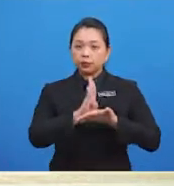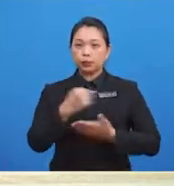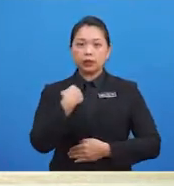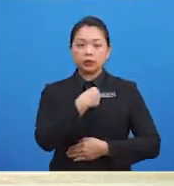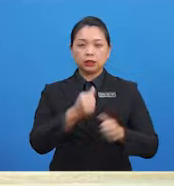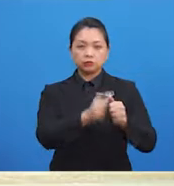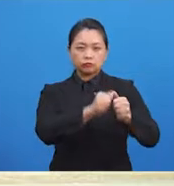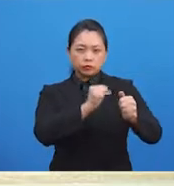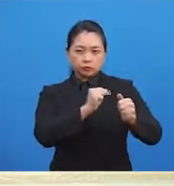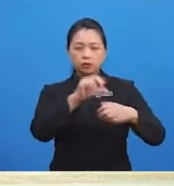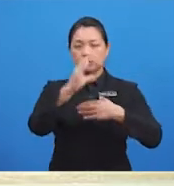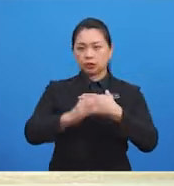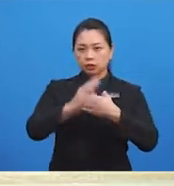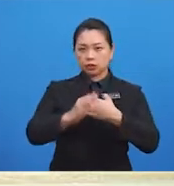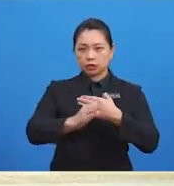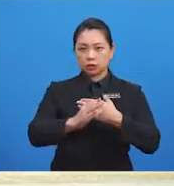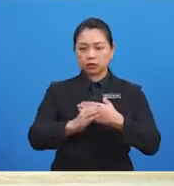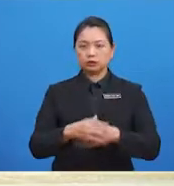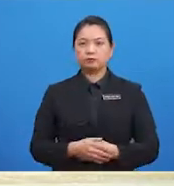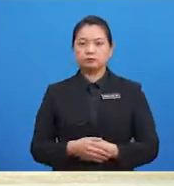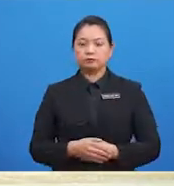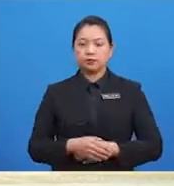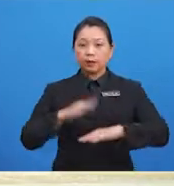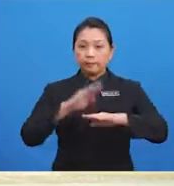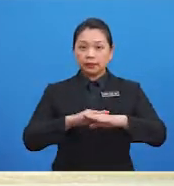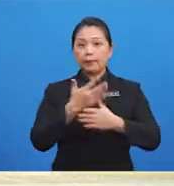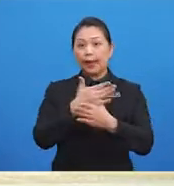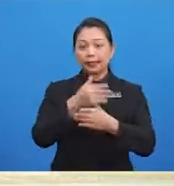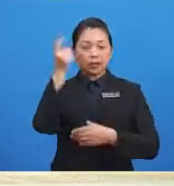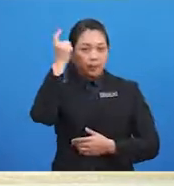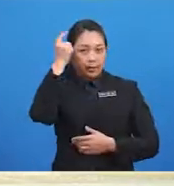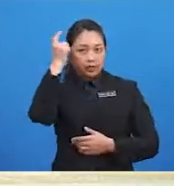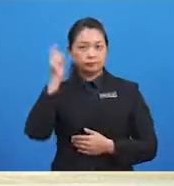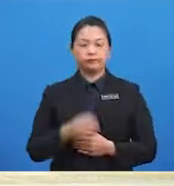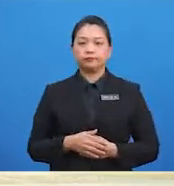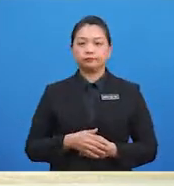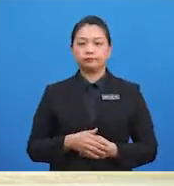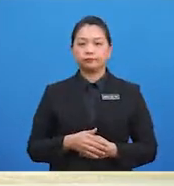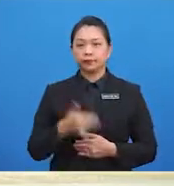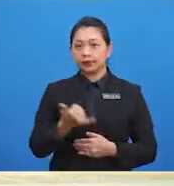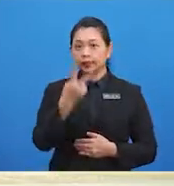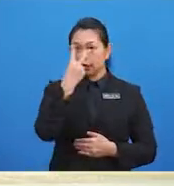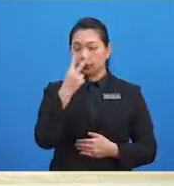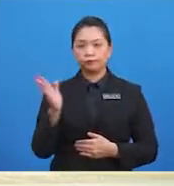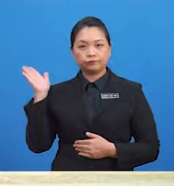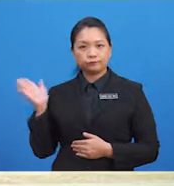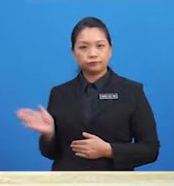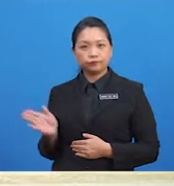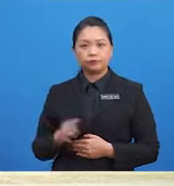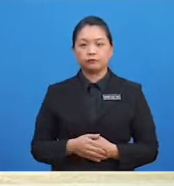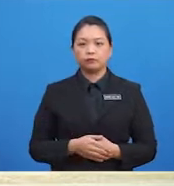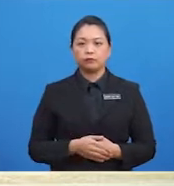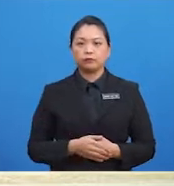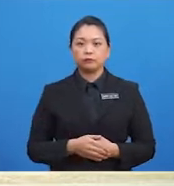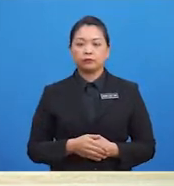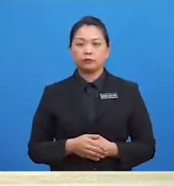gambar ini Apakah yang anda dapat perhatikan? Ya, betul Memakai tali pinggang